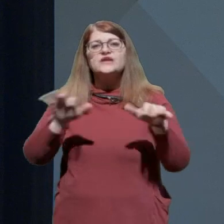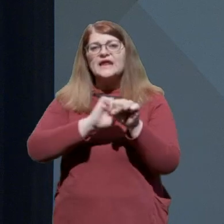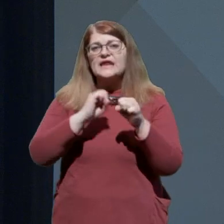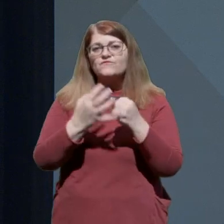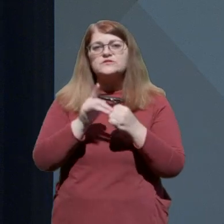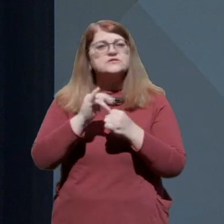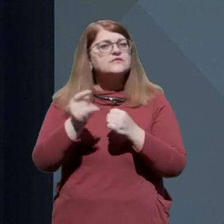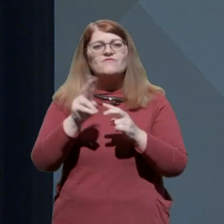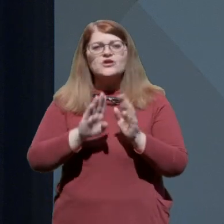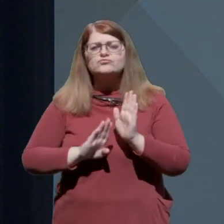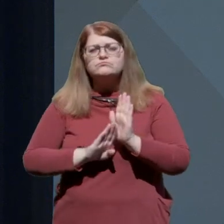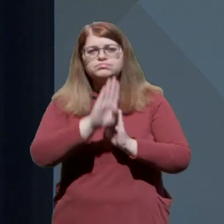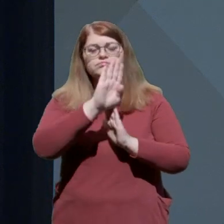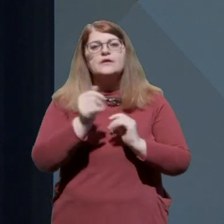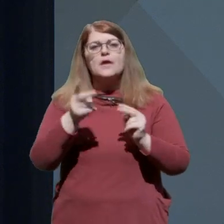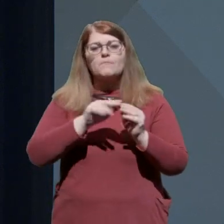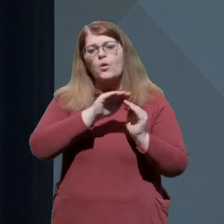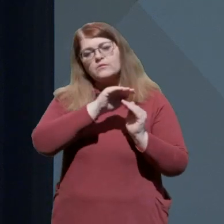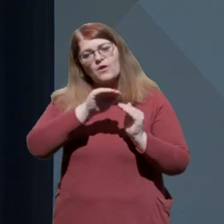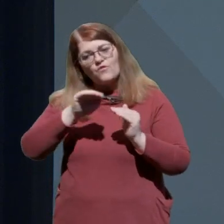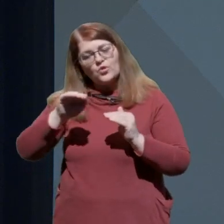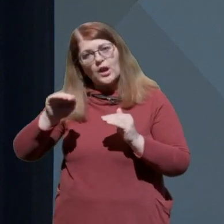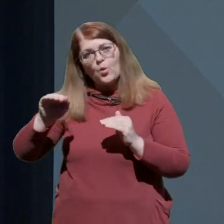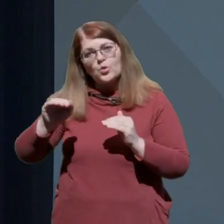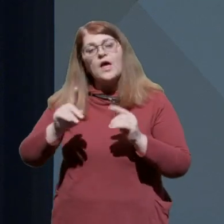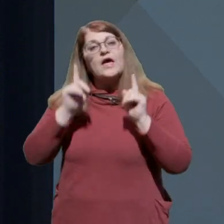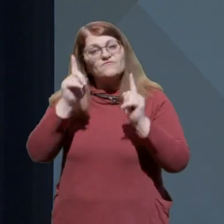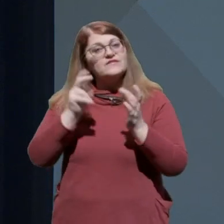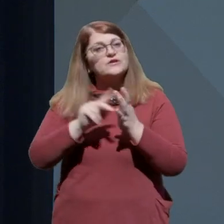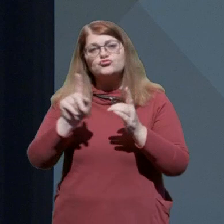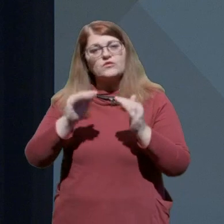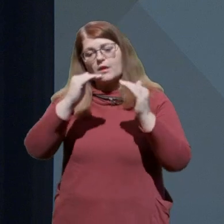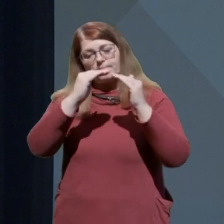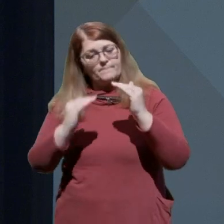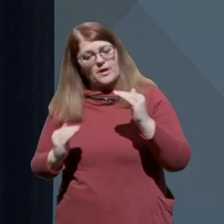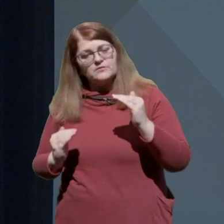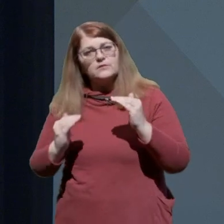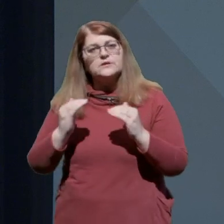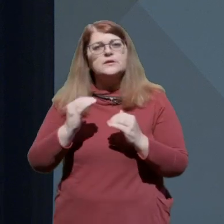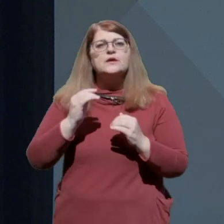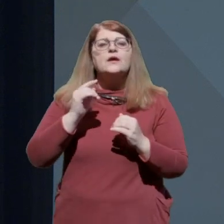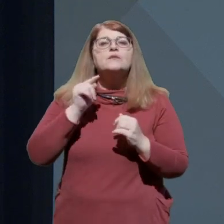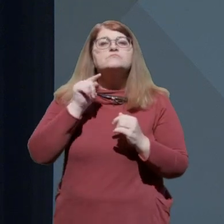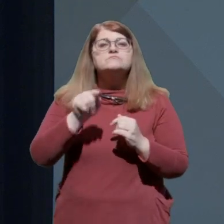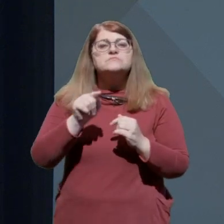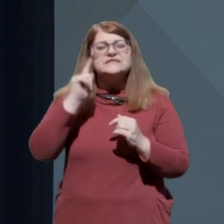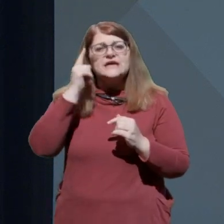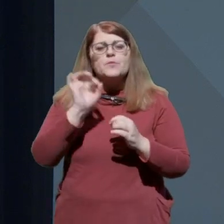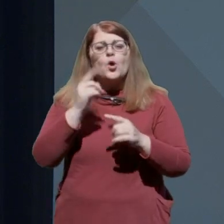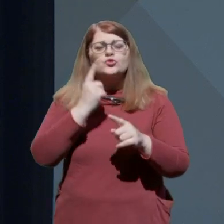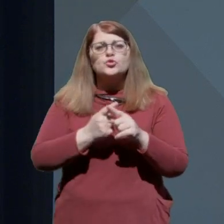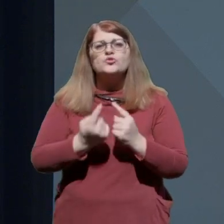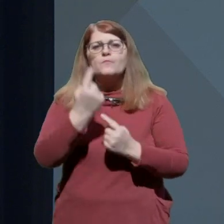uspenjejo več strmo, je bolj vodoravna, vendar še ne pada. Skrbijo točkosti in pojavi okuž po celi